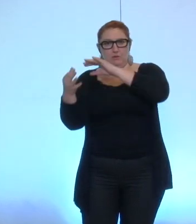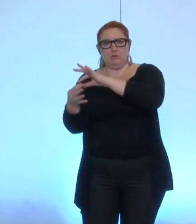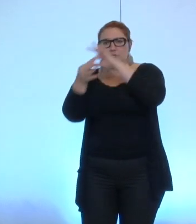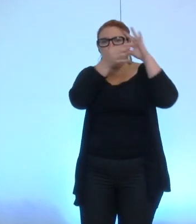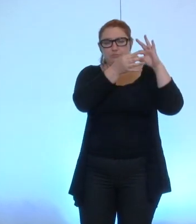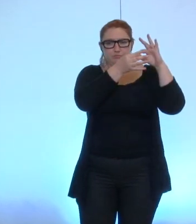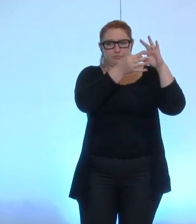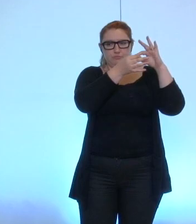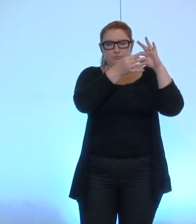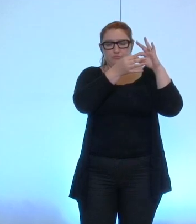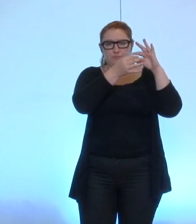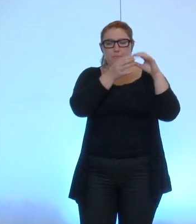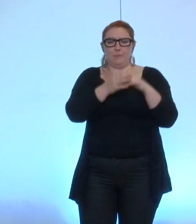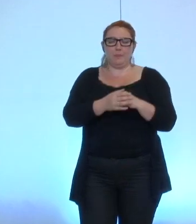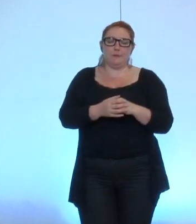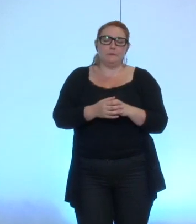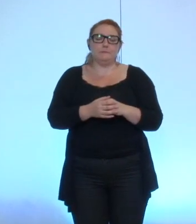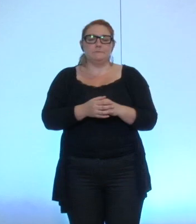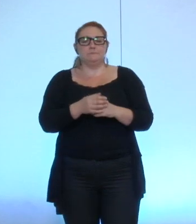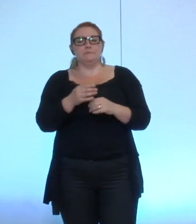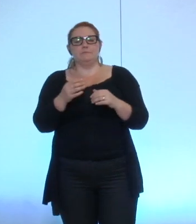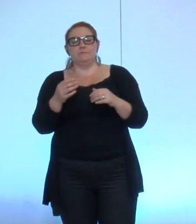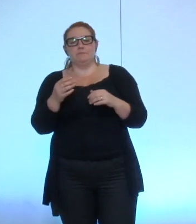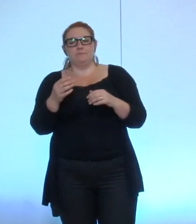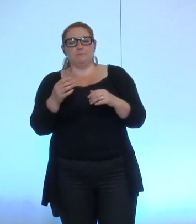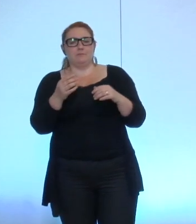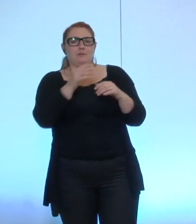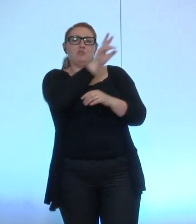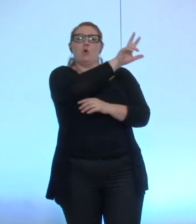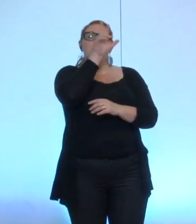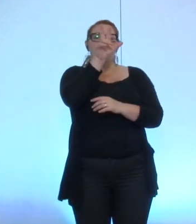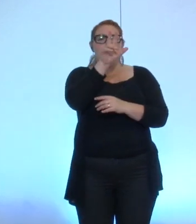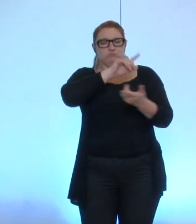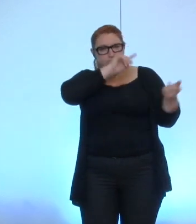propose une modification de l'article 33